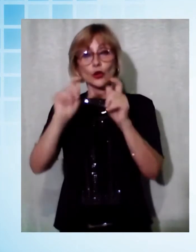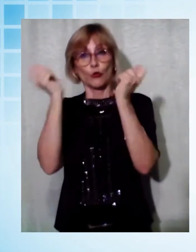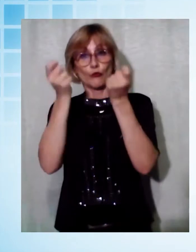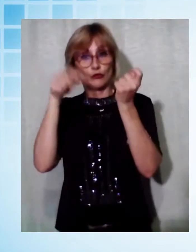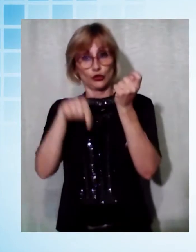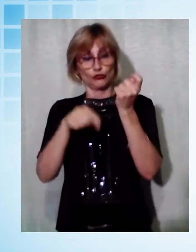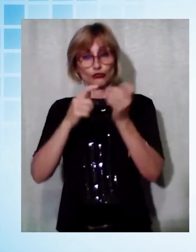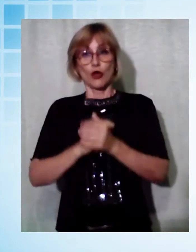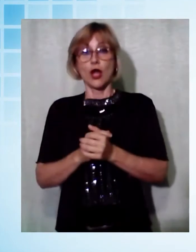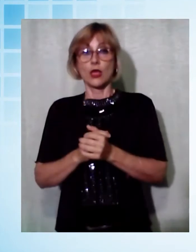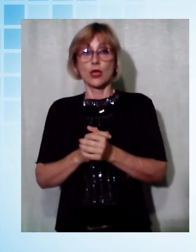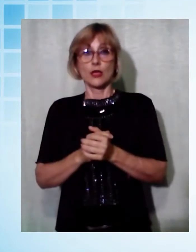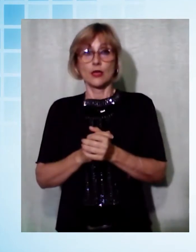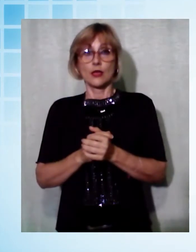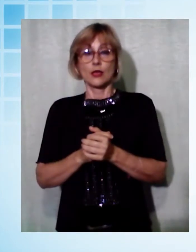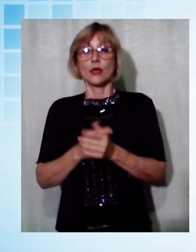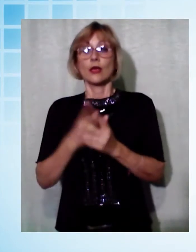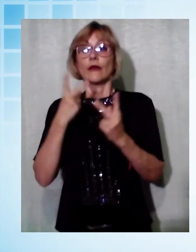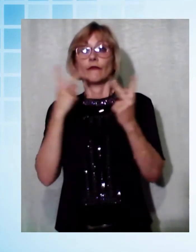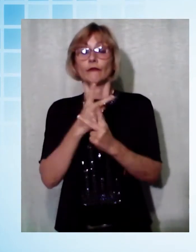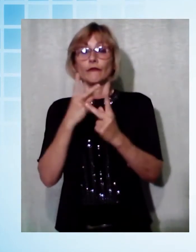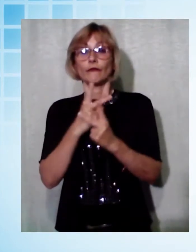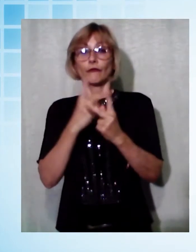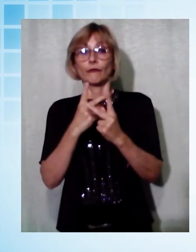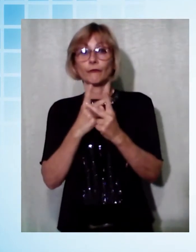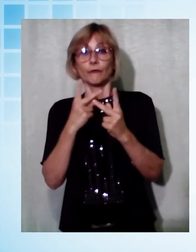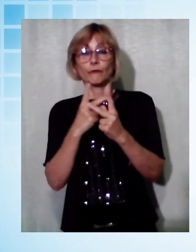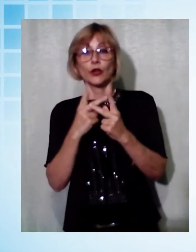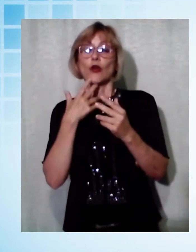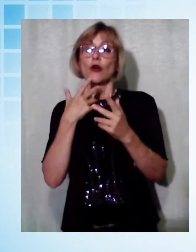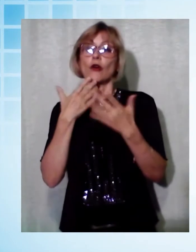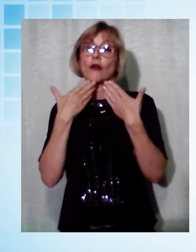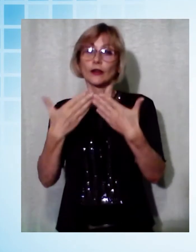questa donazione che con piacere abbiamo accettato e ringraziamo di cuore.